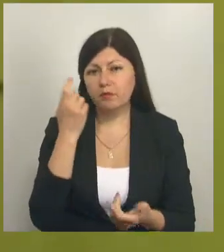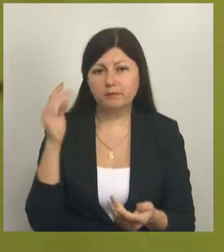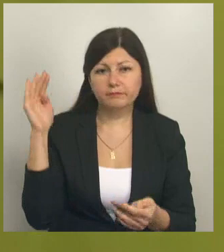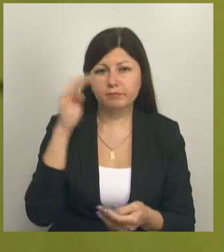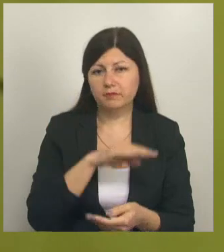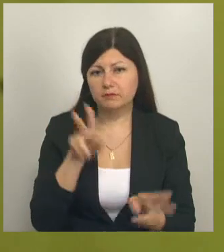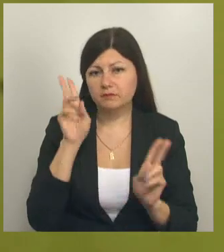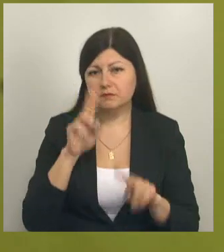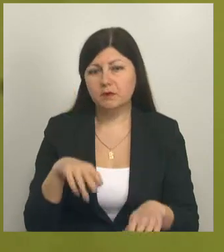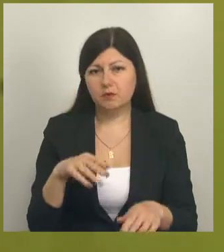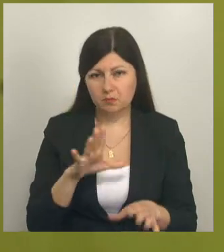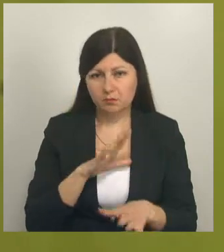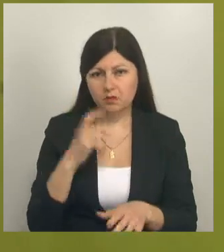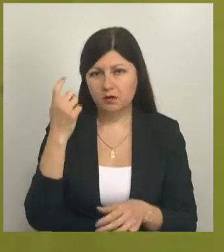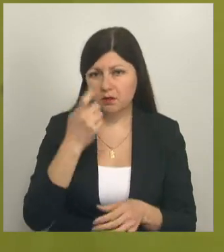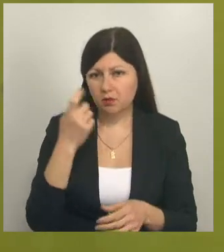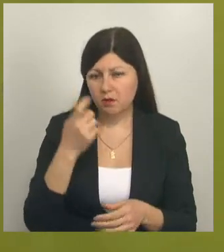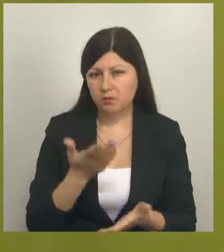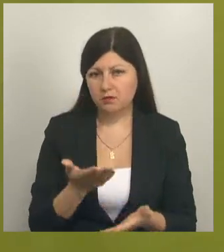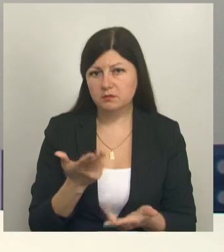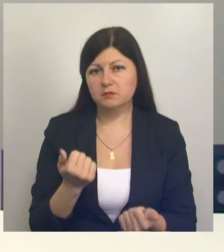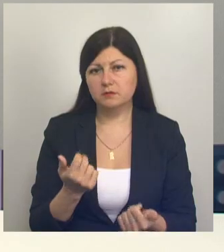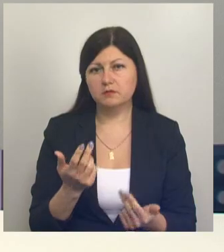Вы были в состоянии алкогольного обвинения?